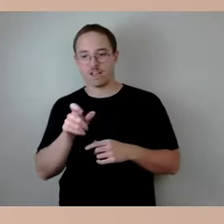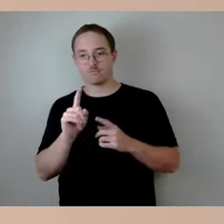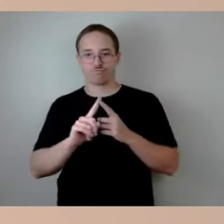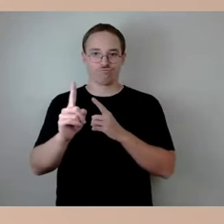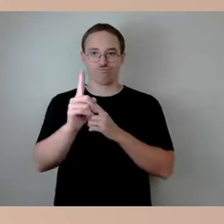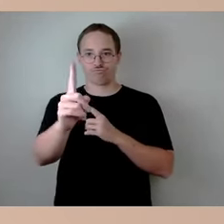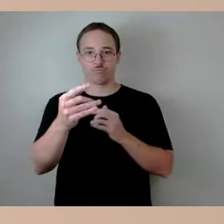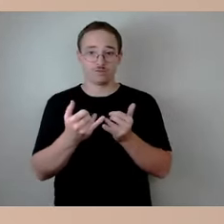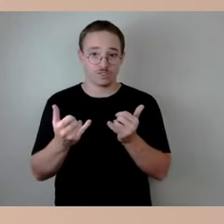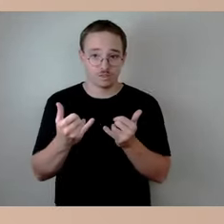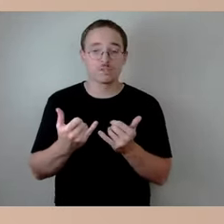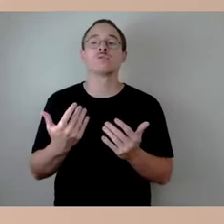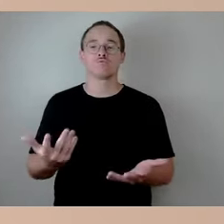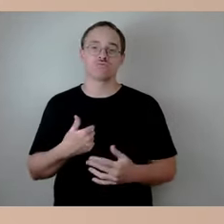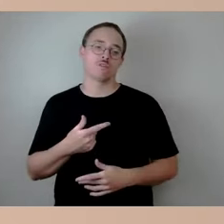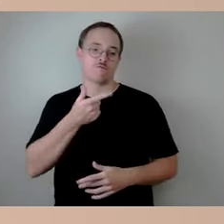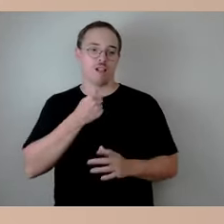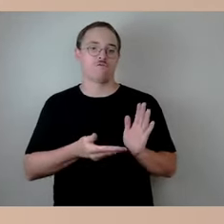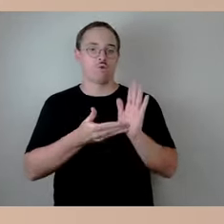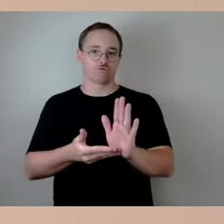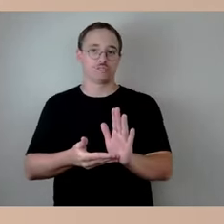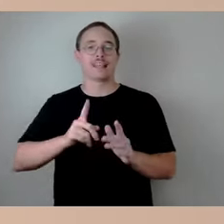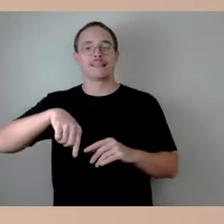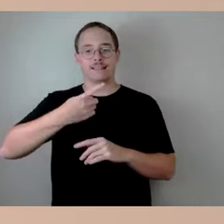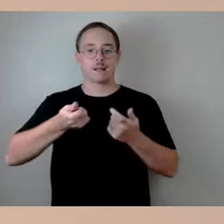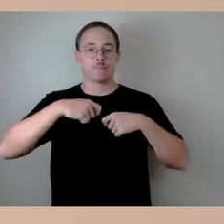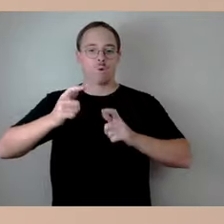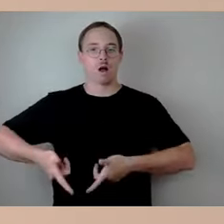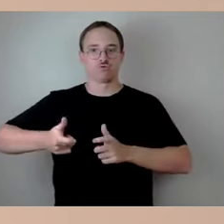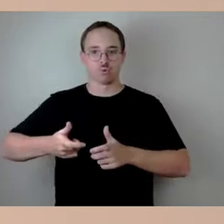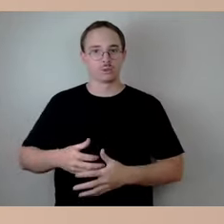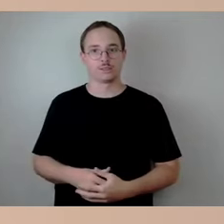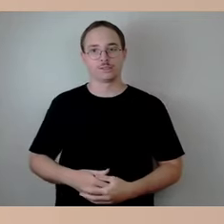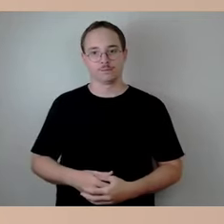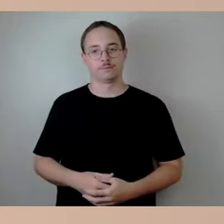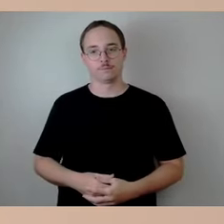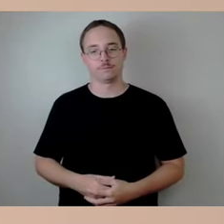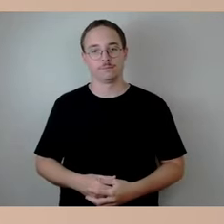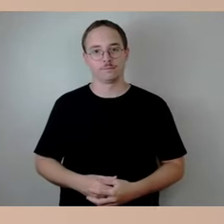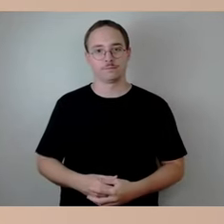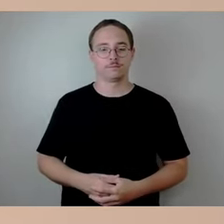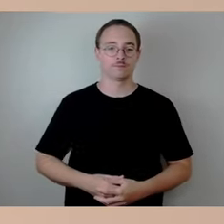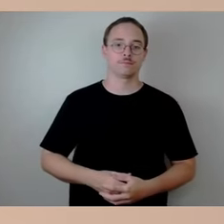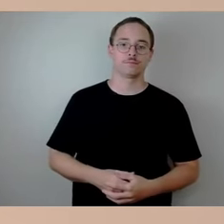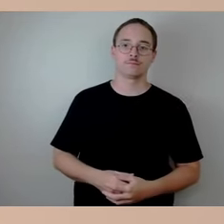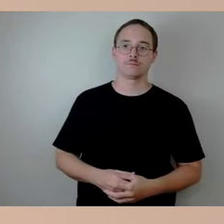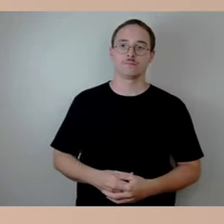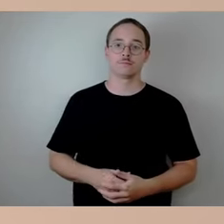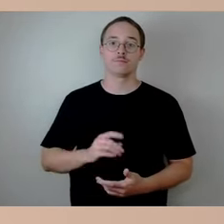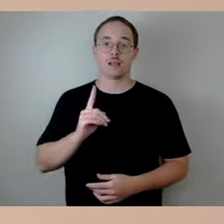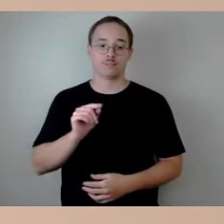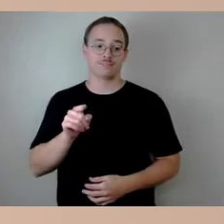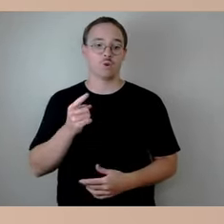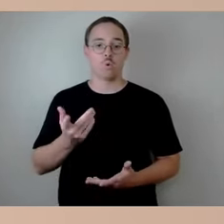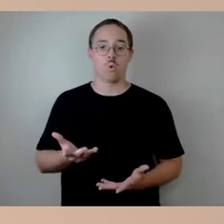Insofern verweise ich auf den nächsten Bauausschuss. Ich verweise aber auch darauf hin, dass das eine größere finanzielle Kraftakt wird.